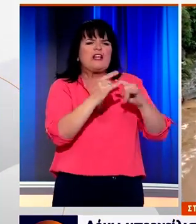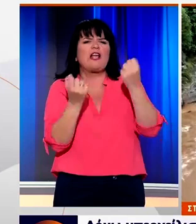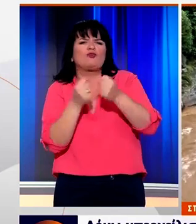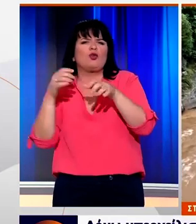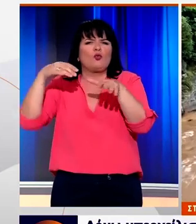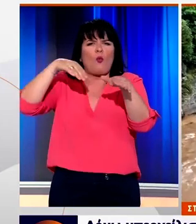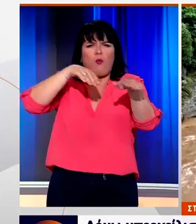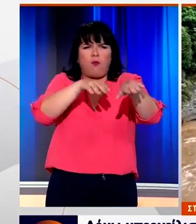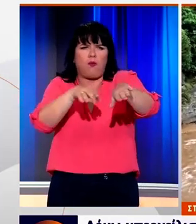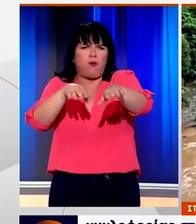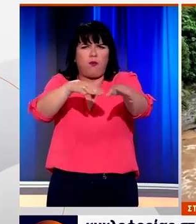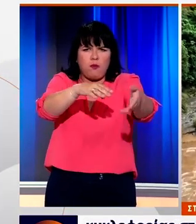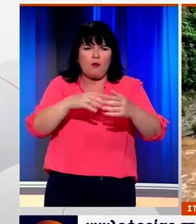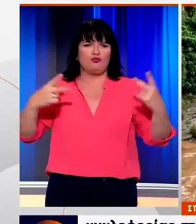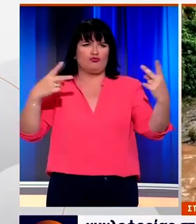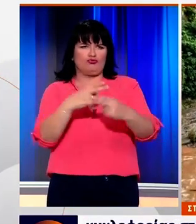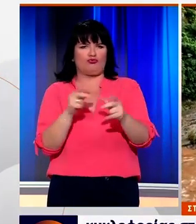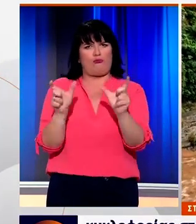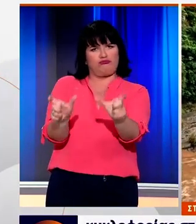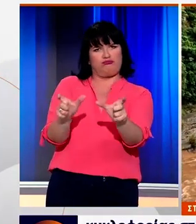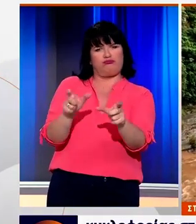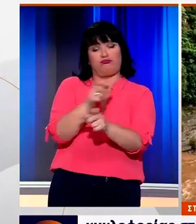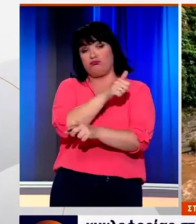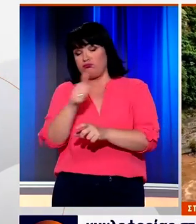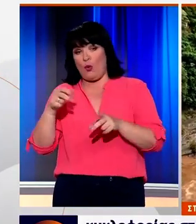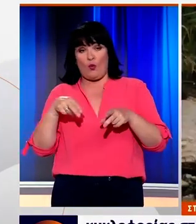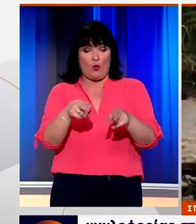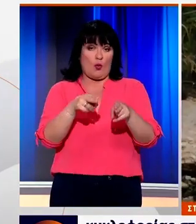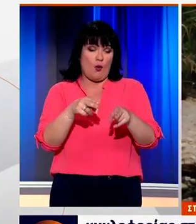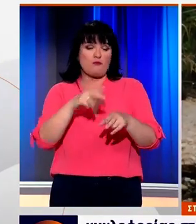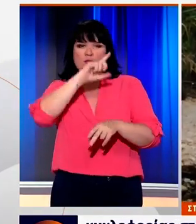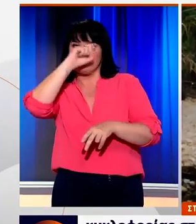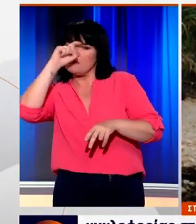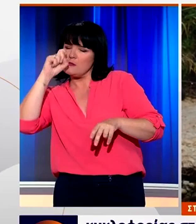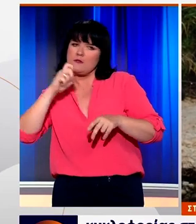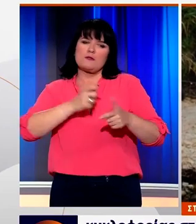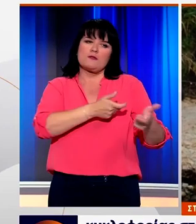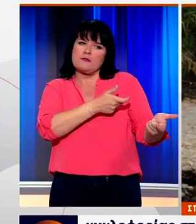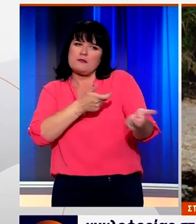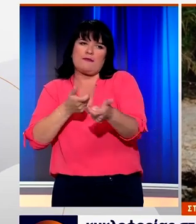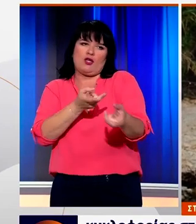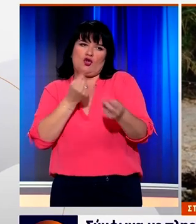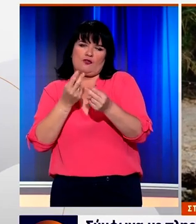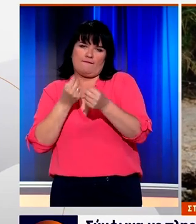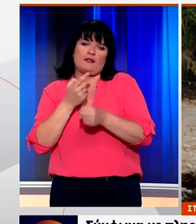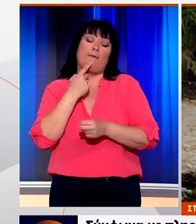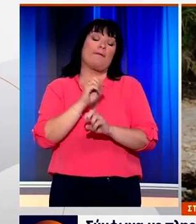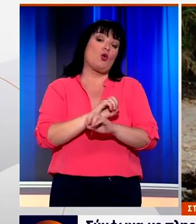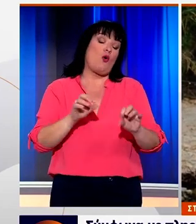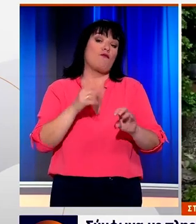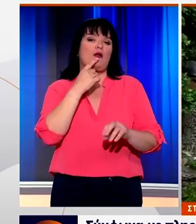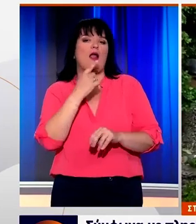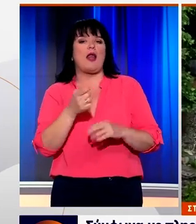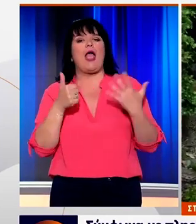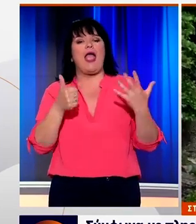παρασύρθηκαν, με τη διακοπή της κυκλοφορίας στο μοναδικό δρόμο που οδηγεί στο σημείο να δυσκολεύει το έργο των διασωστών. Σύμφωνα με πληροφορίες